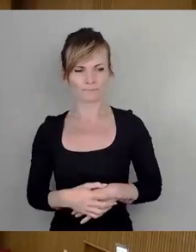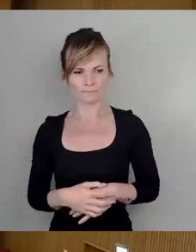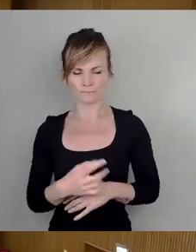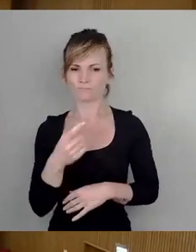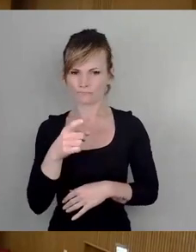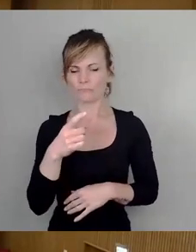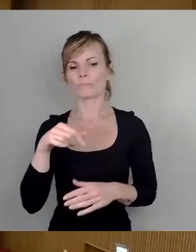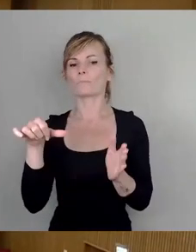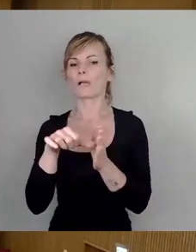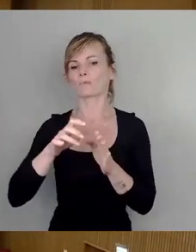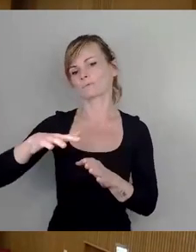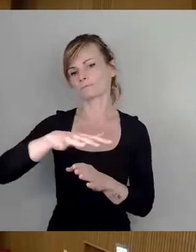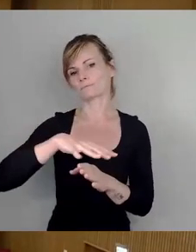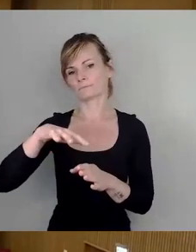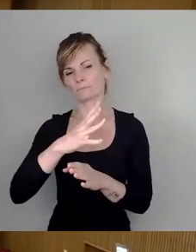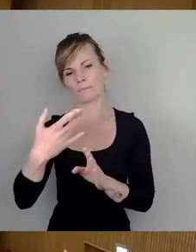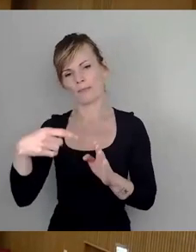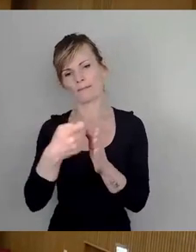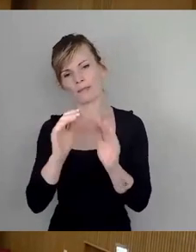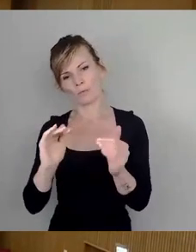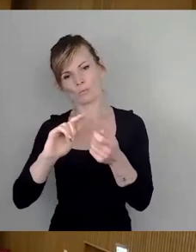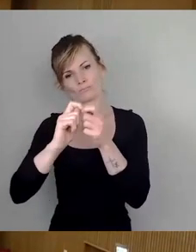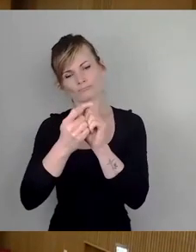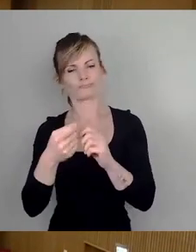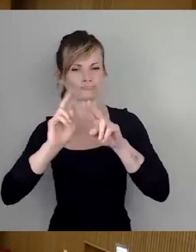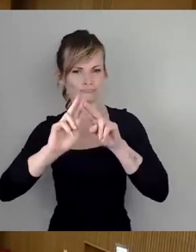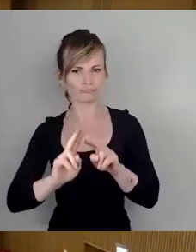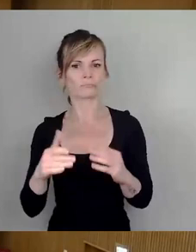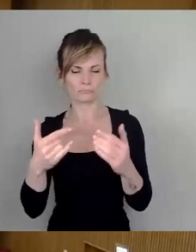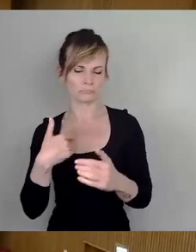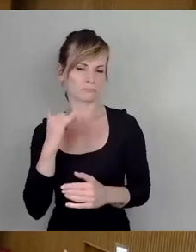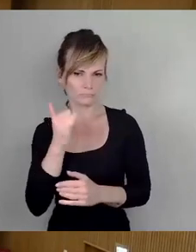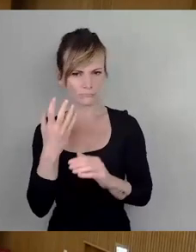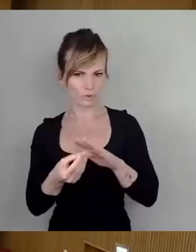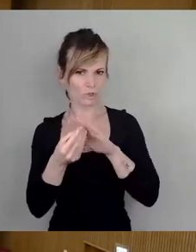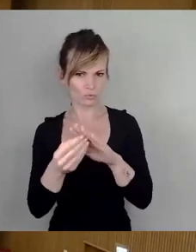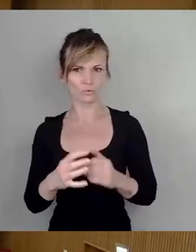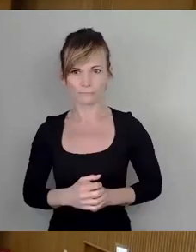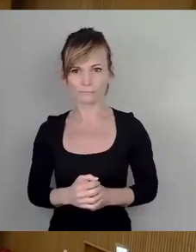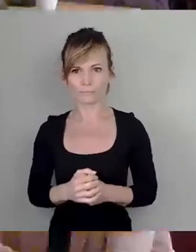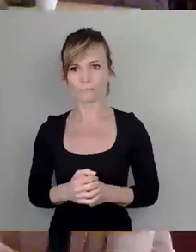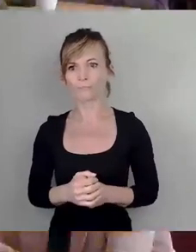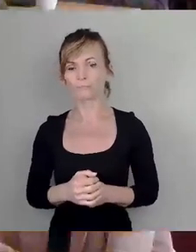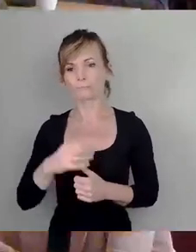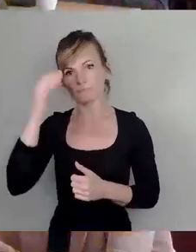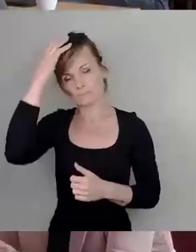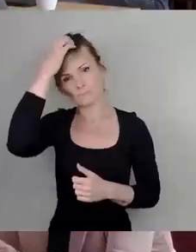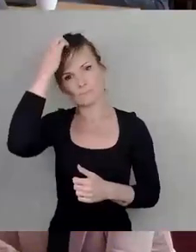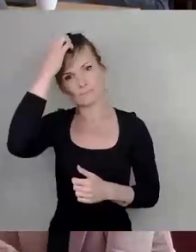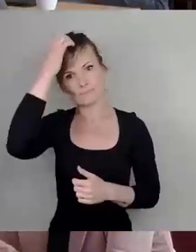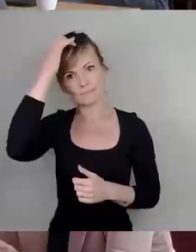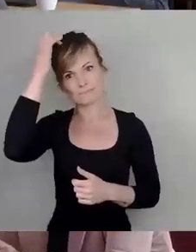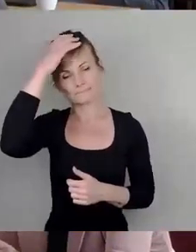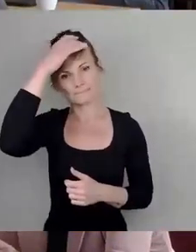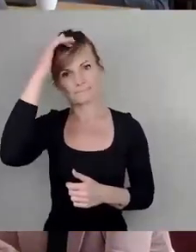Und wir unterstützen auch den Ergänzungsantrag der SPD, weil